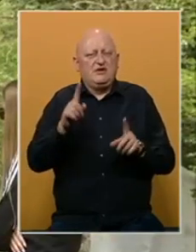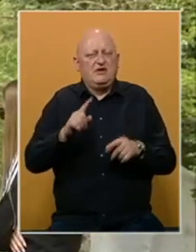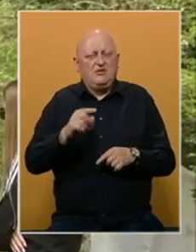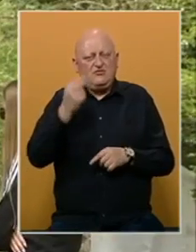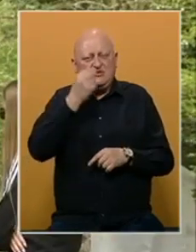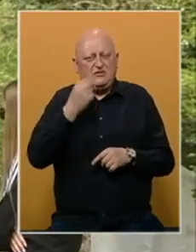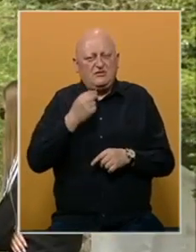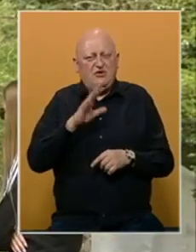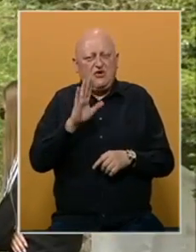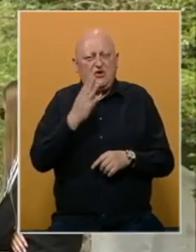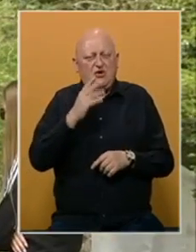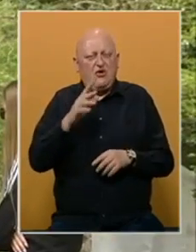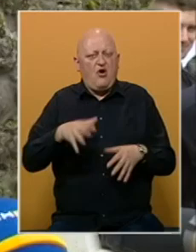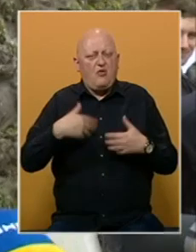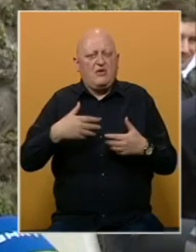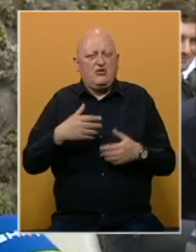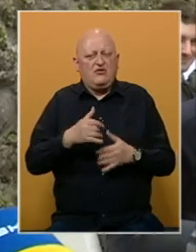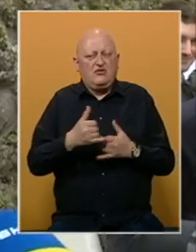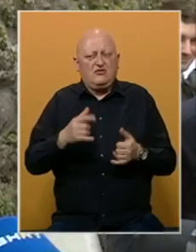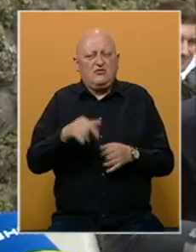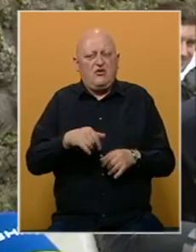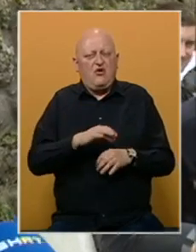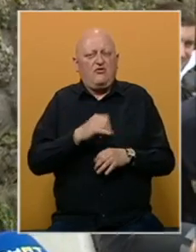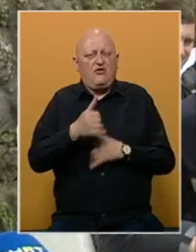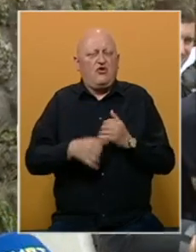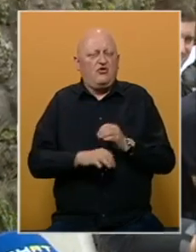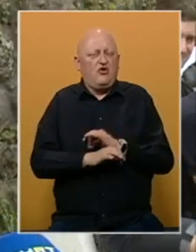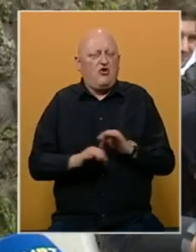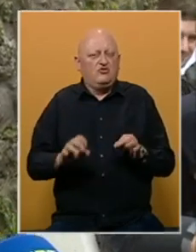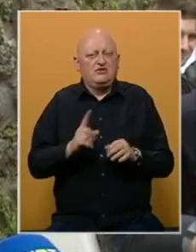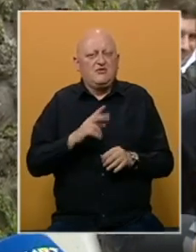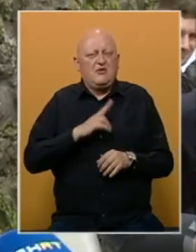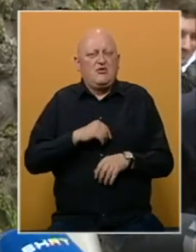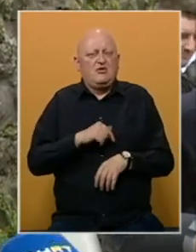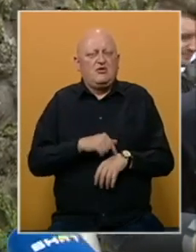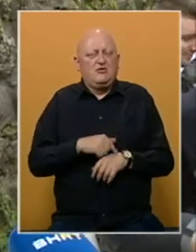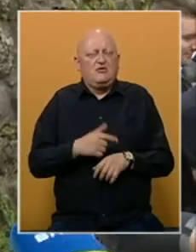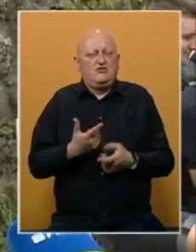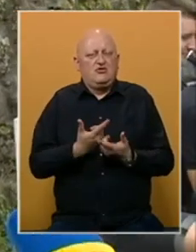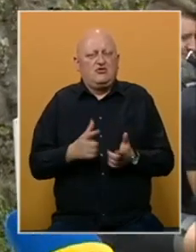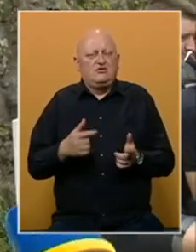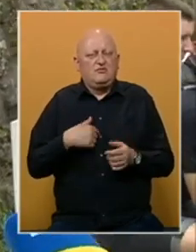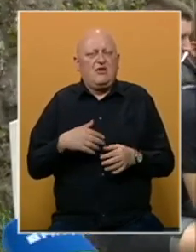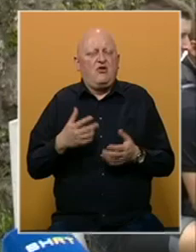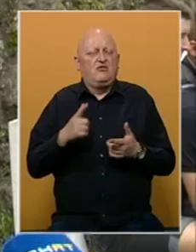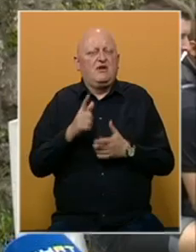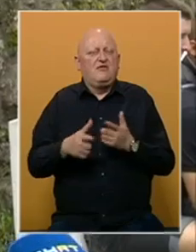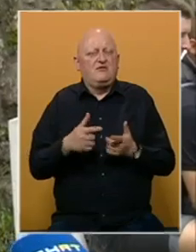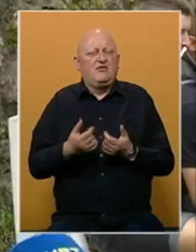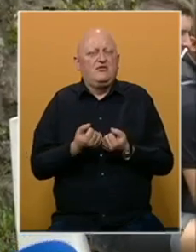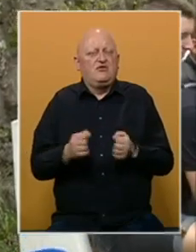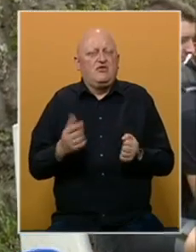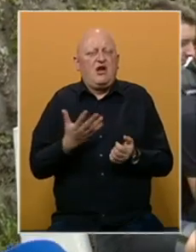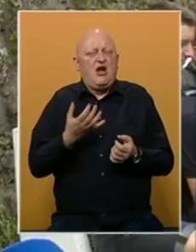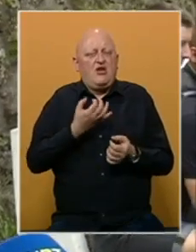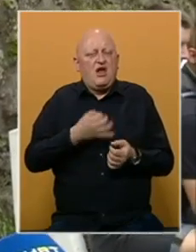Srpskoj je obradovao građane. Ove godine je odlično, super, znači nema policijskog časta da zvoli s nama, ali da provedemo vrijeme onako